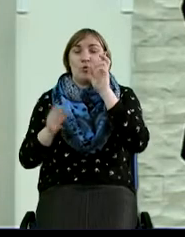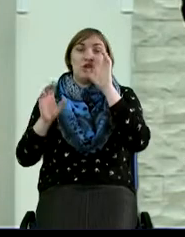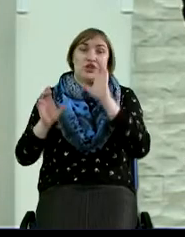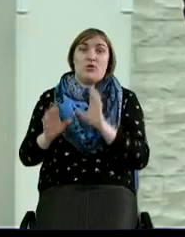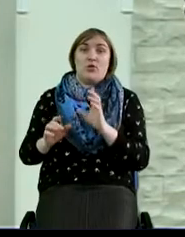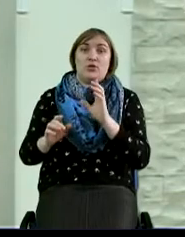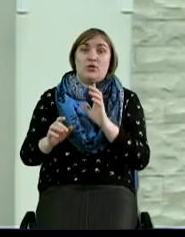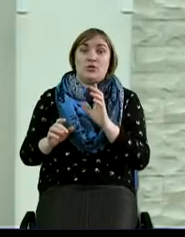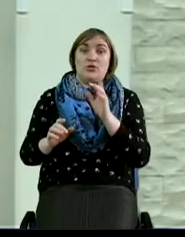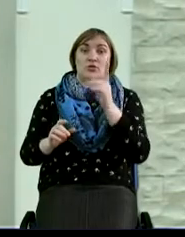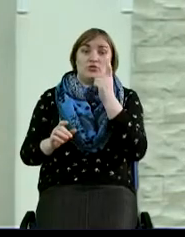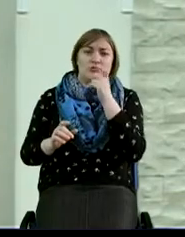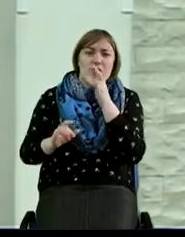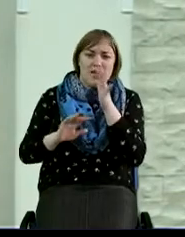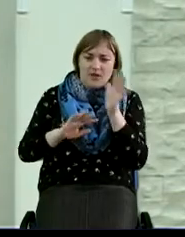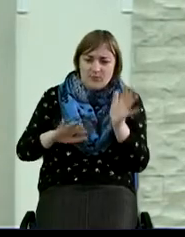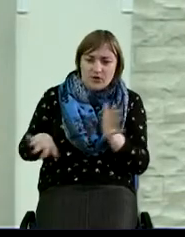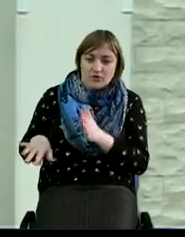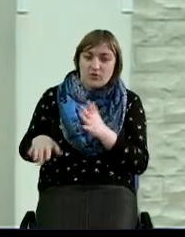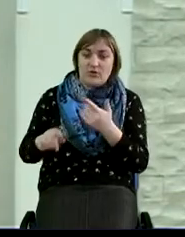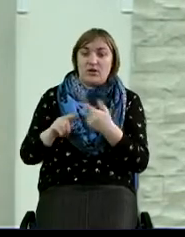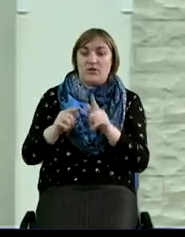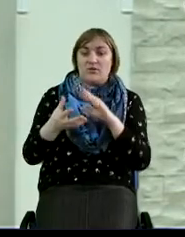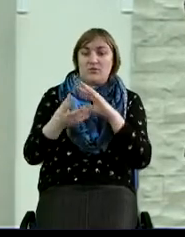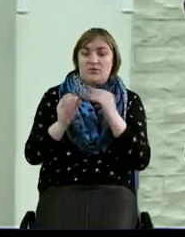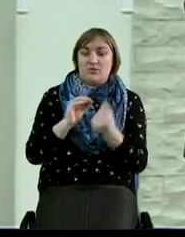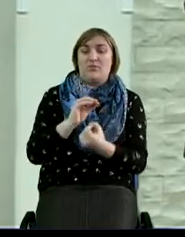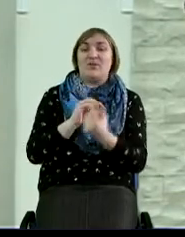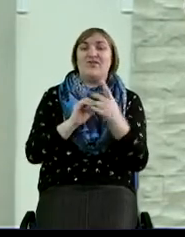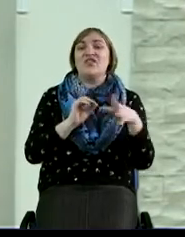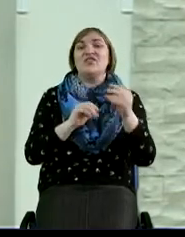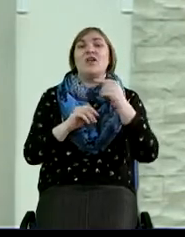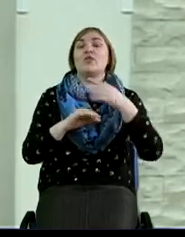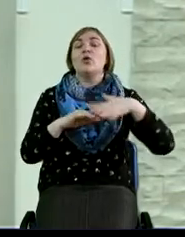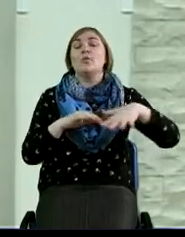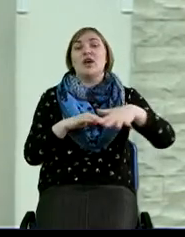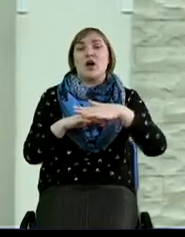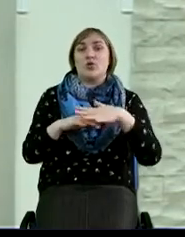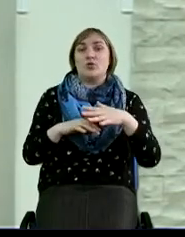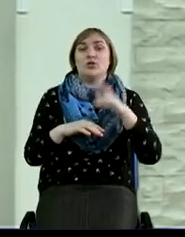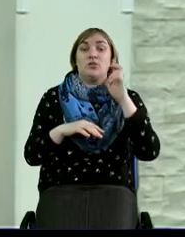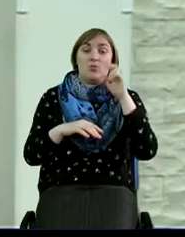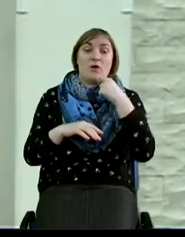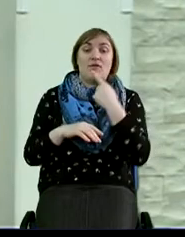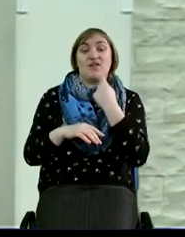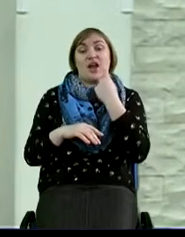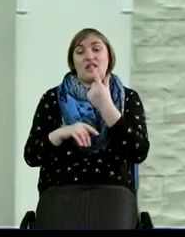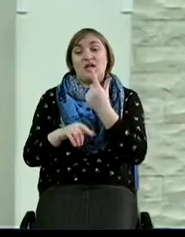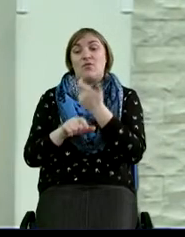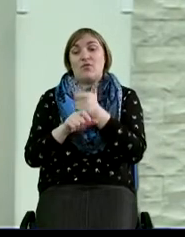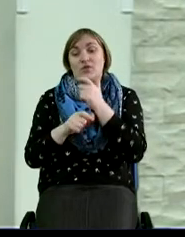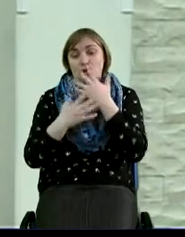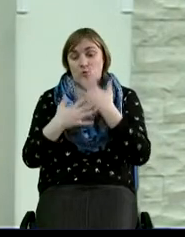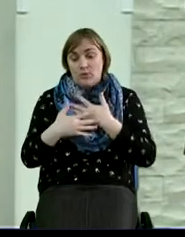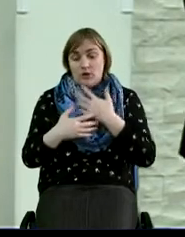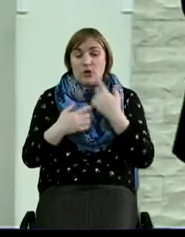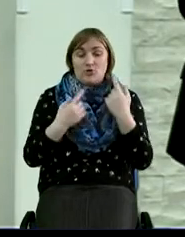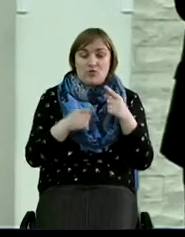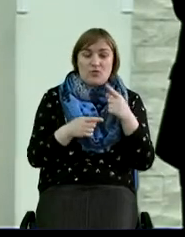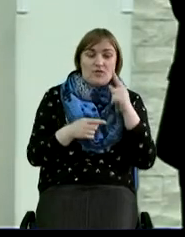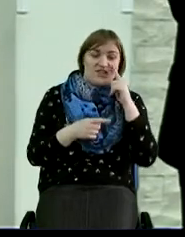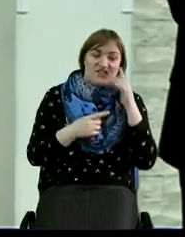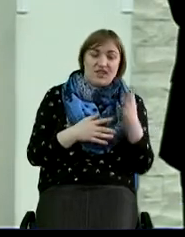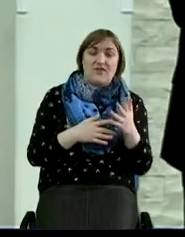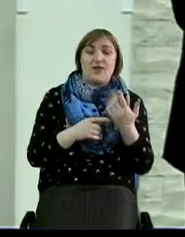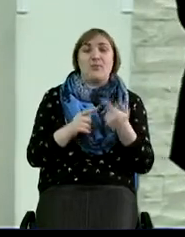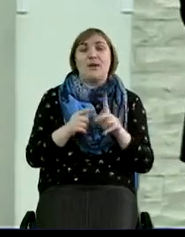через столетия сказалось на целом народе. В результате Бог говорит, что одного возлюбил, другого возненавидел, и поэтому мы